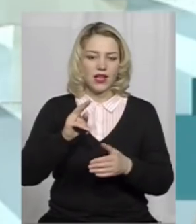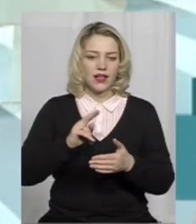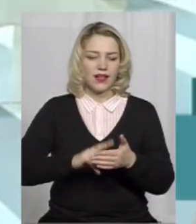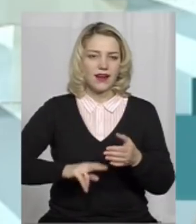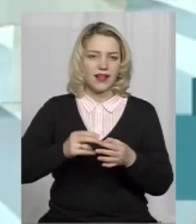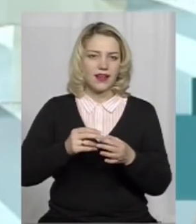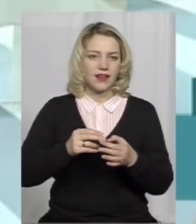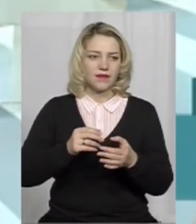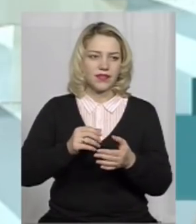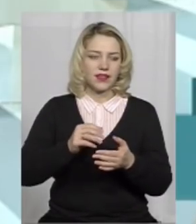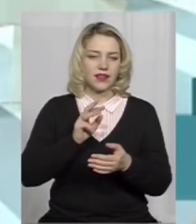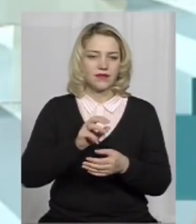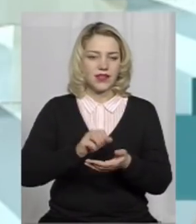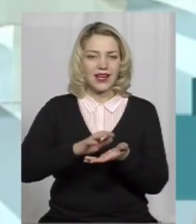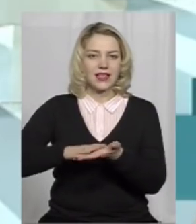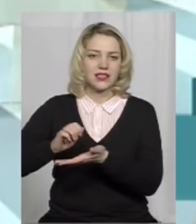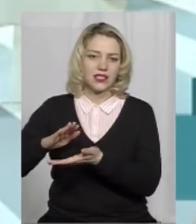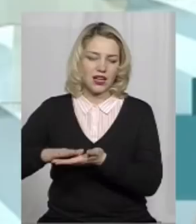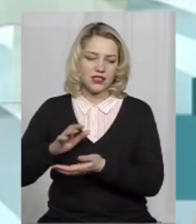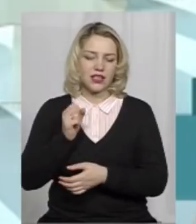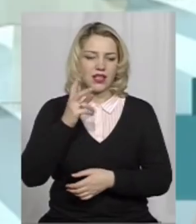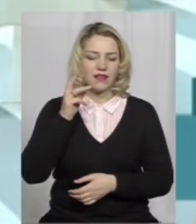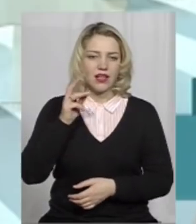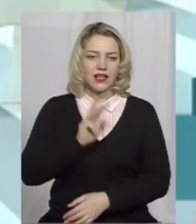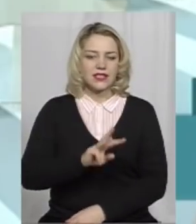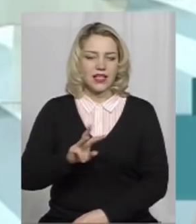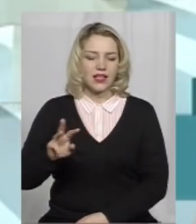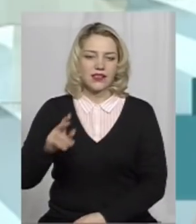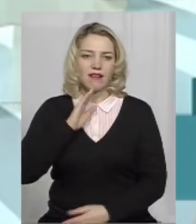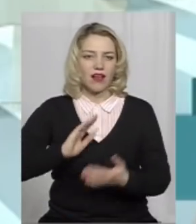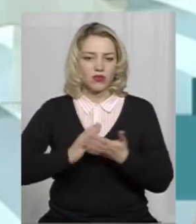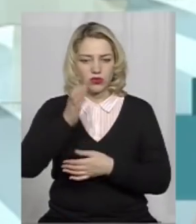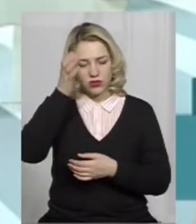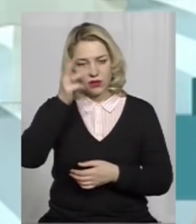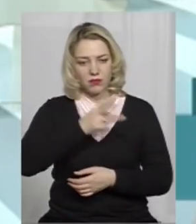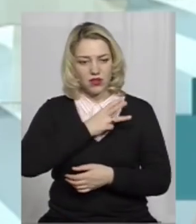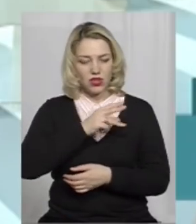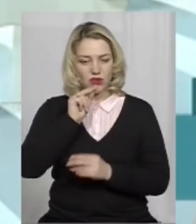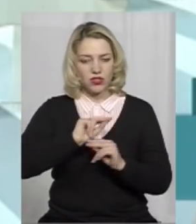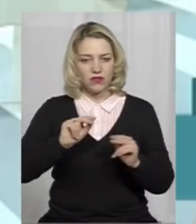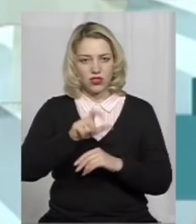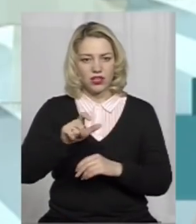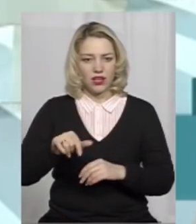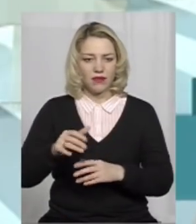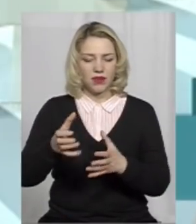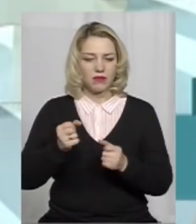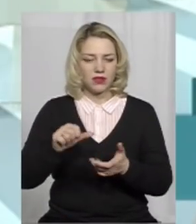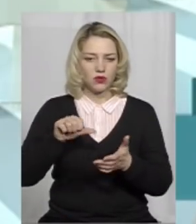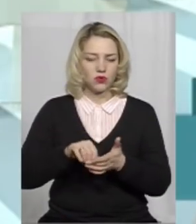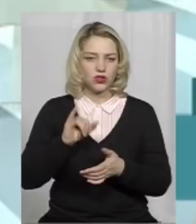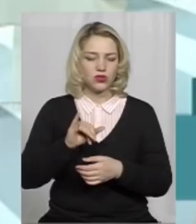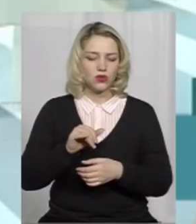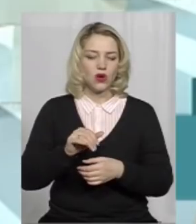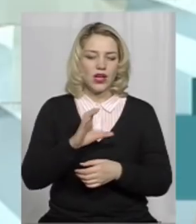сайті якості освіти бажаючих вчителів прийняти участь у сертифікації.